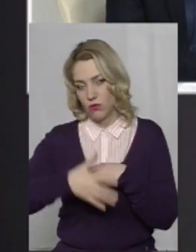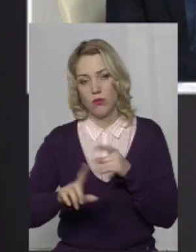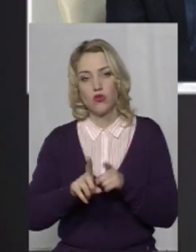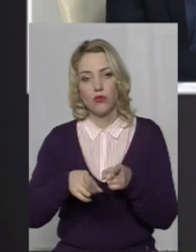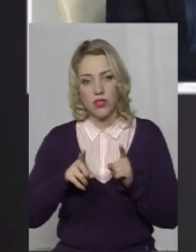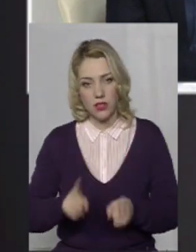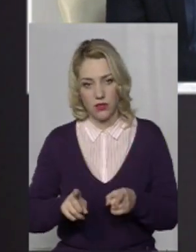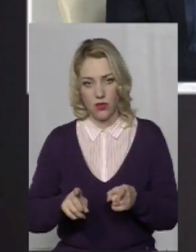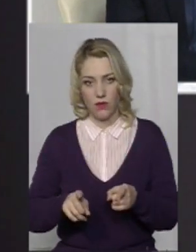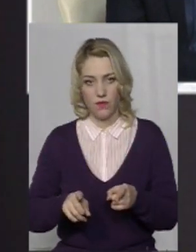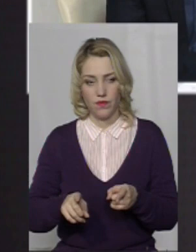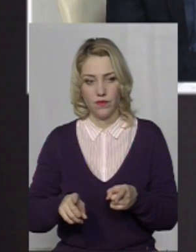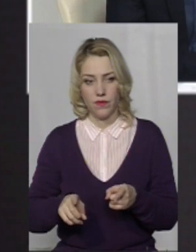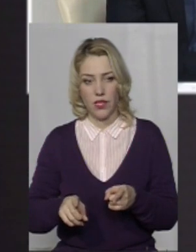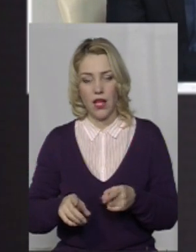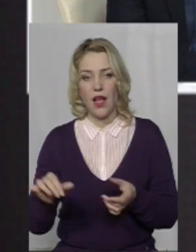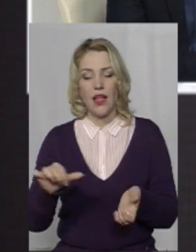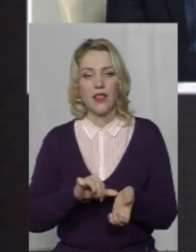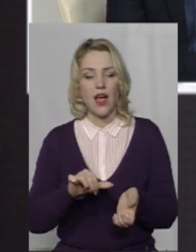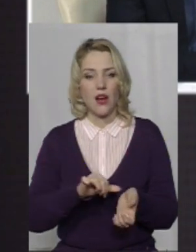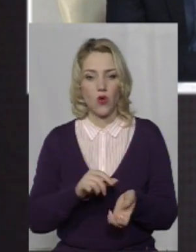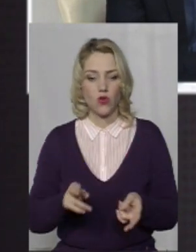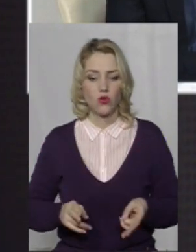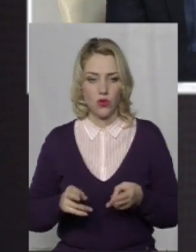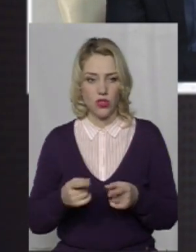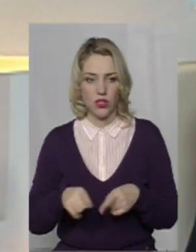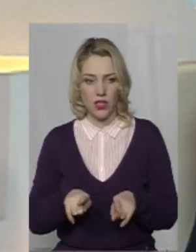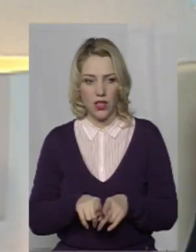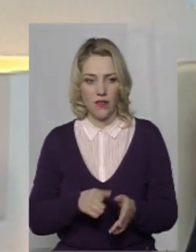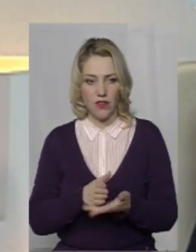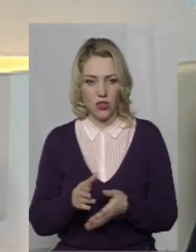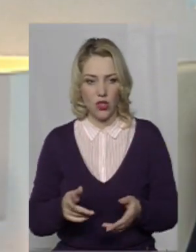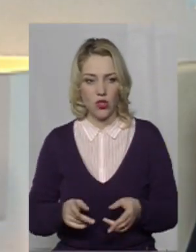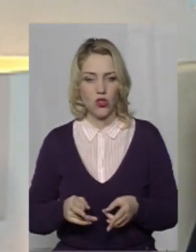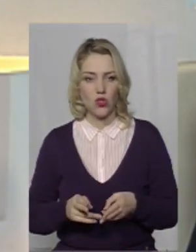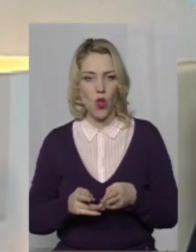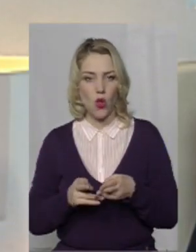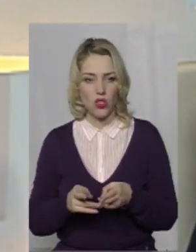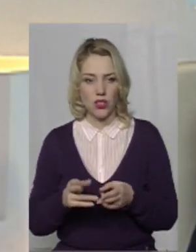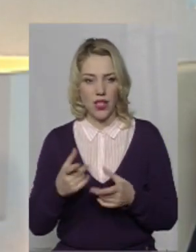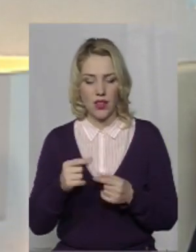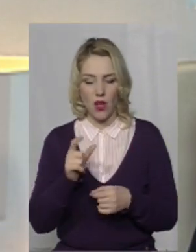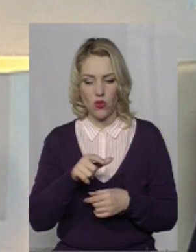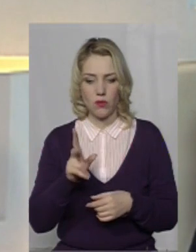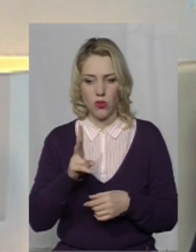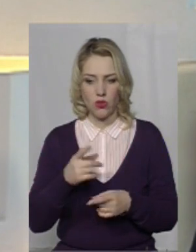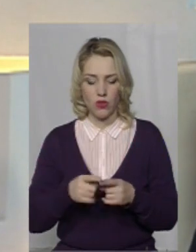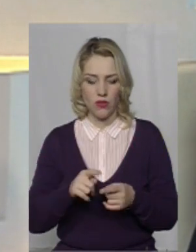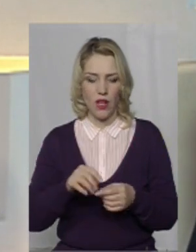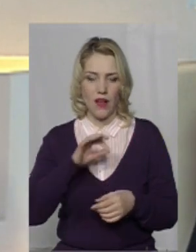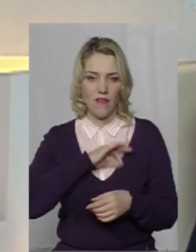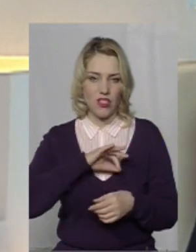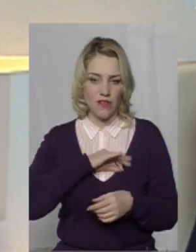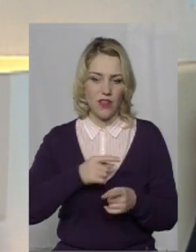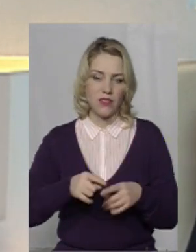наркозлочини – це такий вид злочинності, де особи, які вживають їх – це хворі